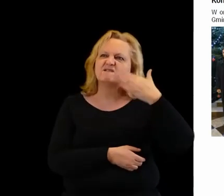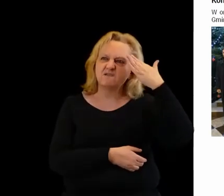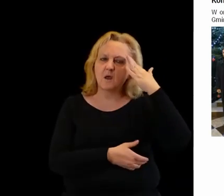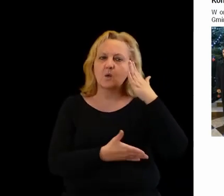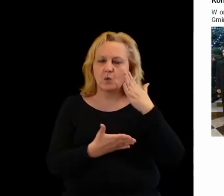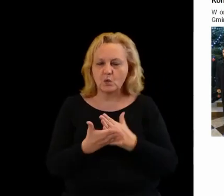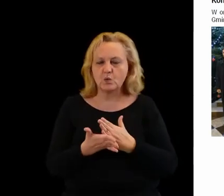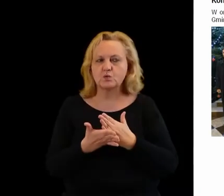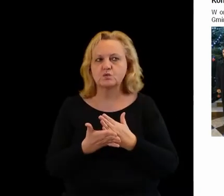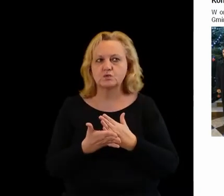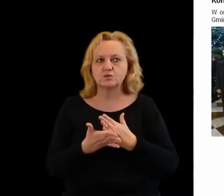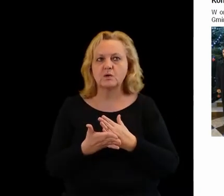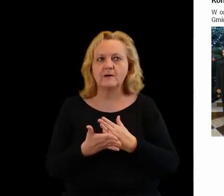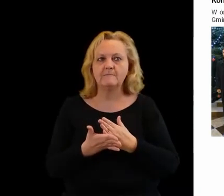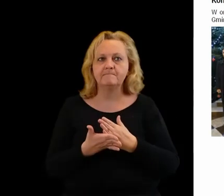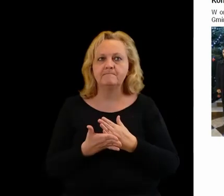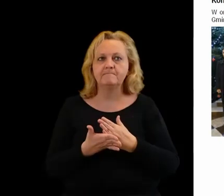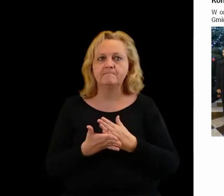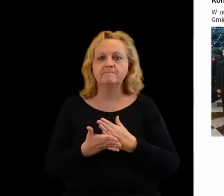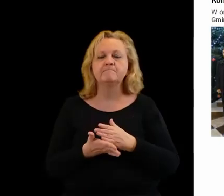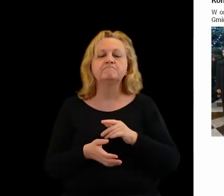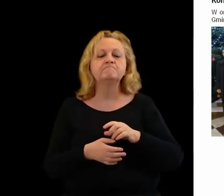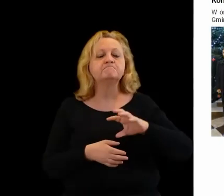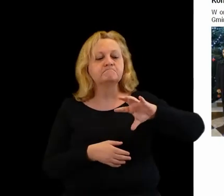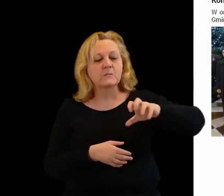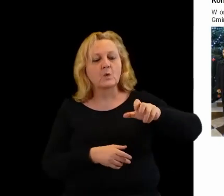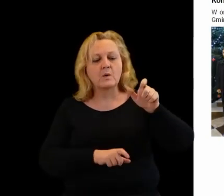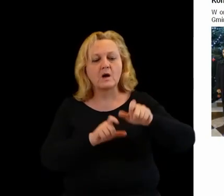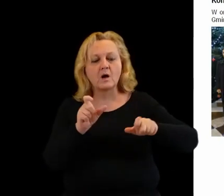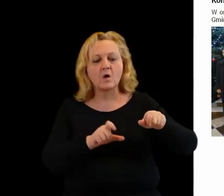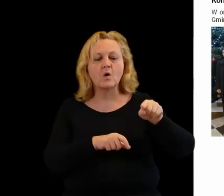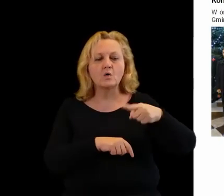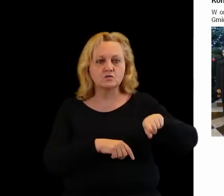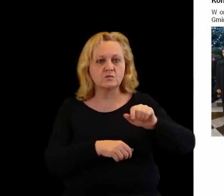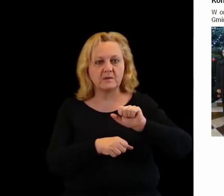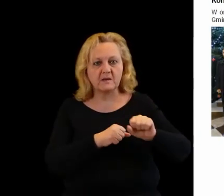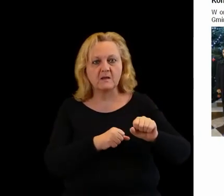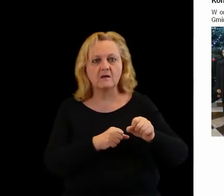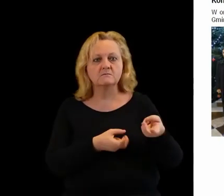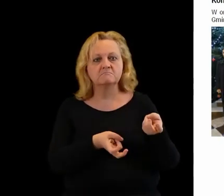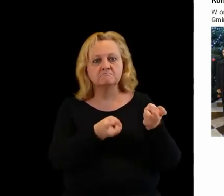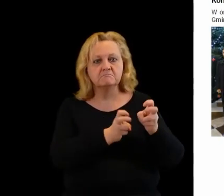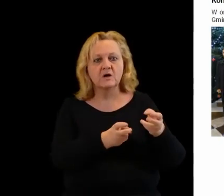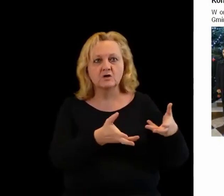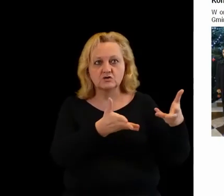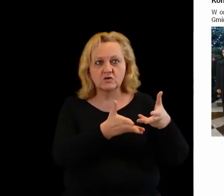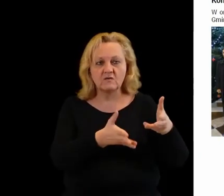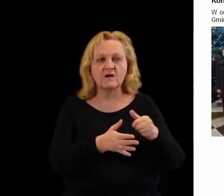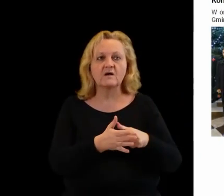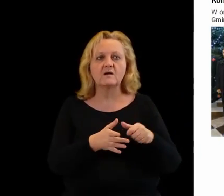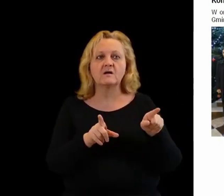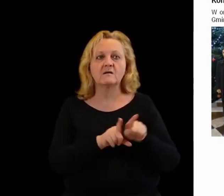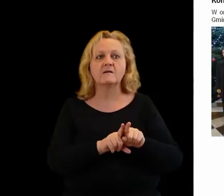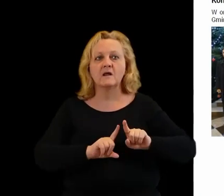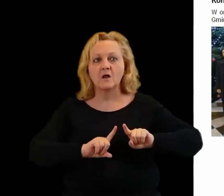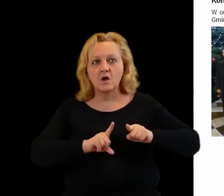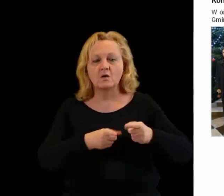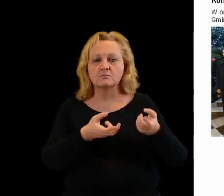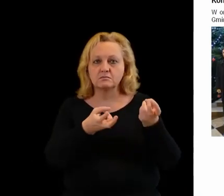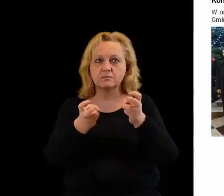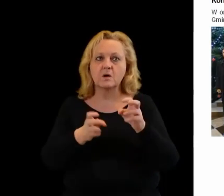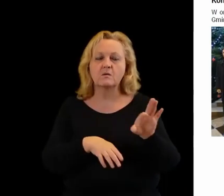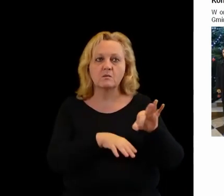jest pewna grupa osób, zawiązała swoje stowarzyszenia, organizacje,